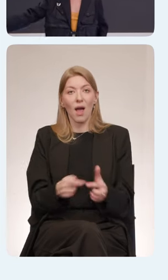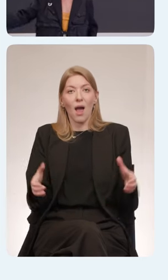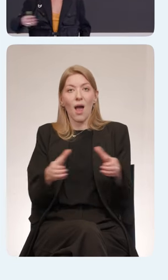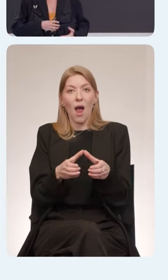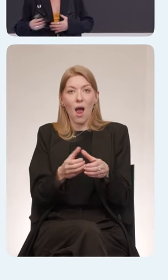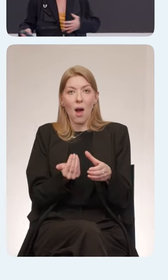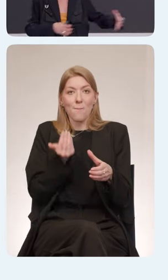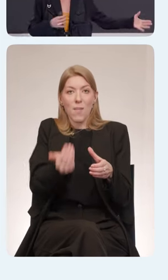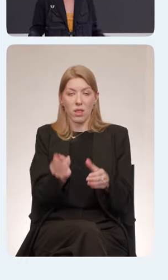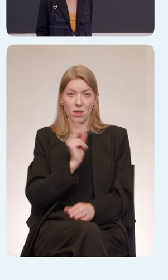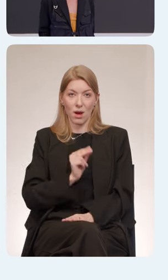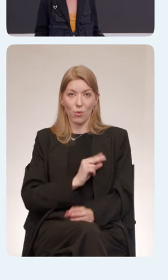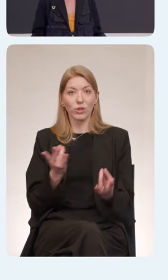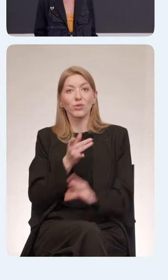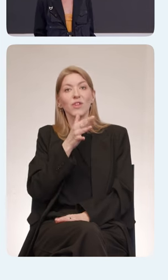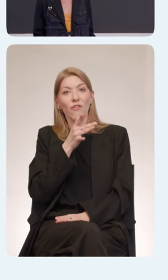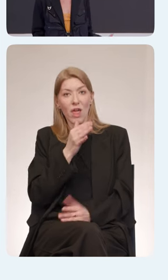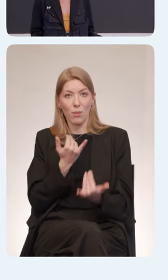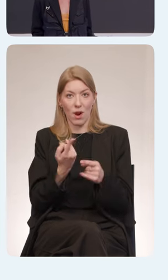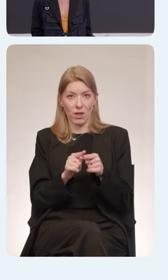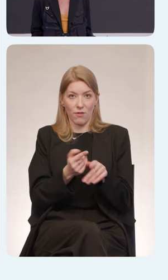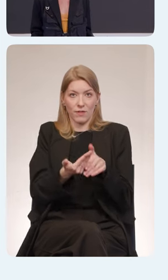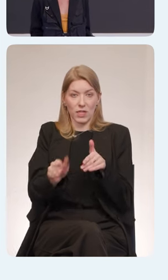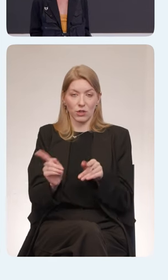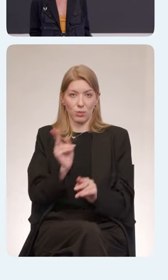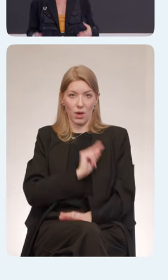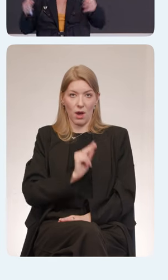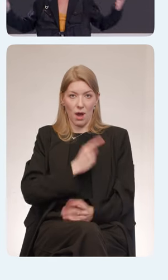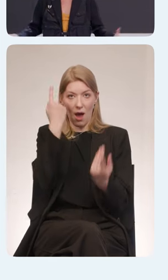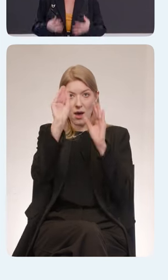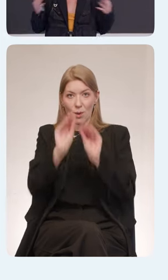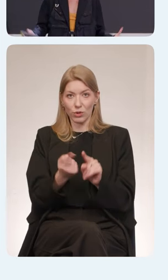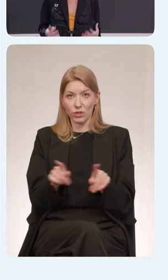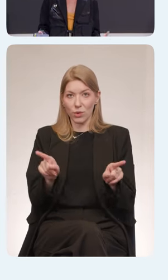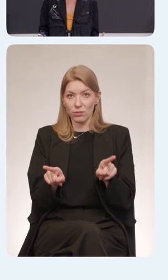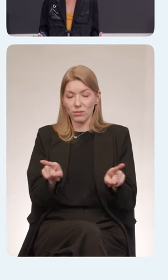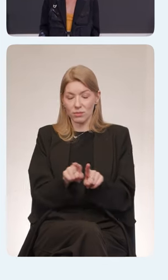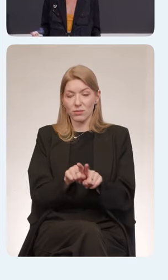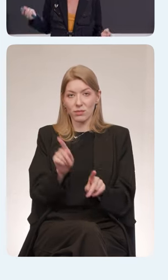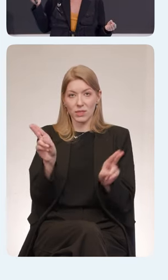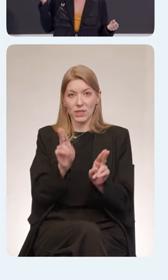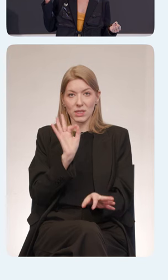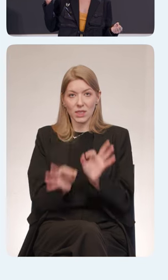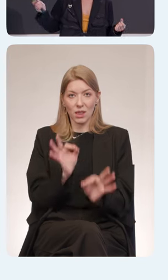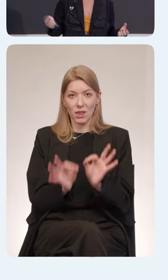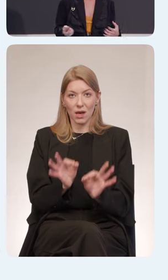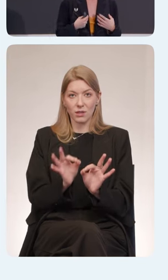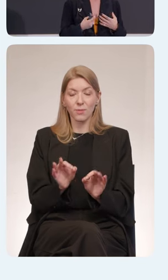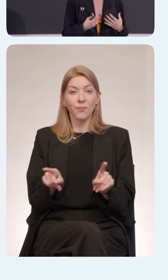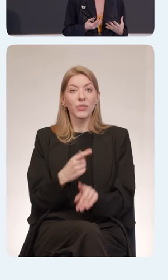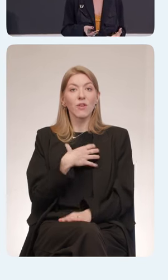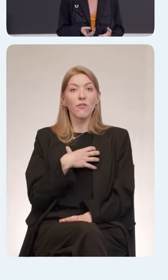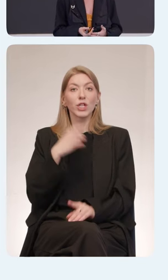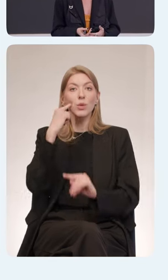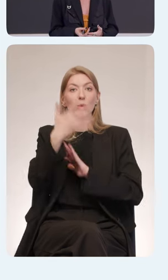выбивать это время, чтобы они работали над доступностью и стандартами. Очень часто так это и происходит. Не все бизнесы осознаны настолько. Важно понимать,